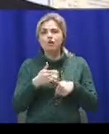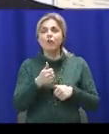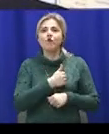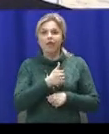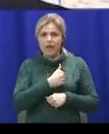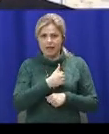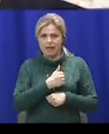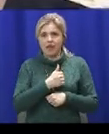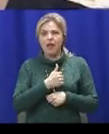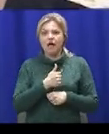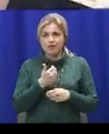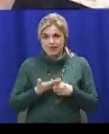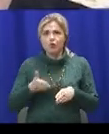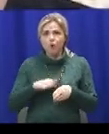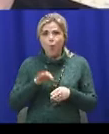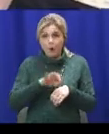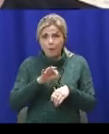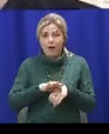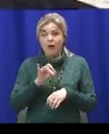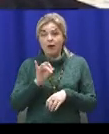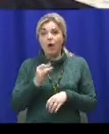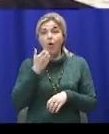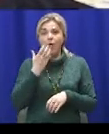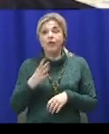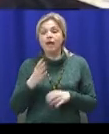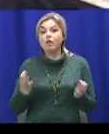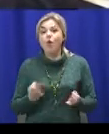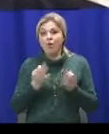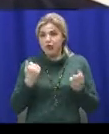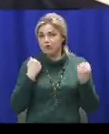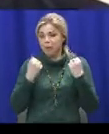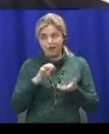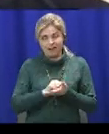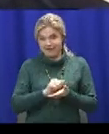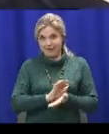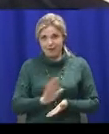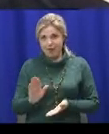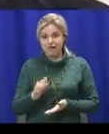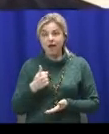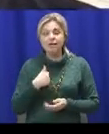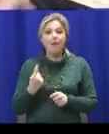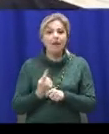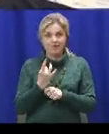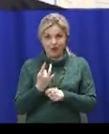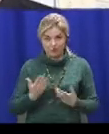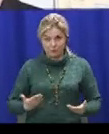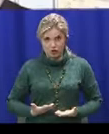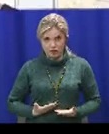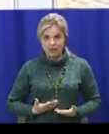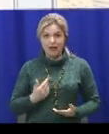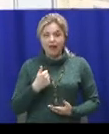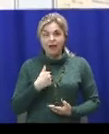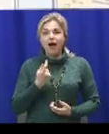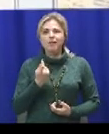там, в останні дні переживав, я ніколи спортом таким не займався. Для мене це було перший раз в житті. Я